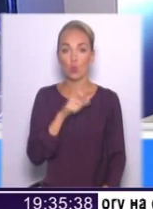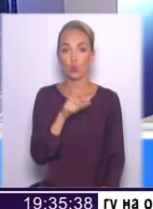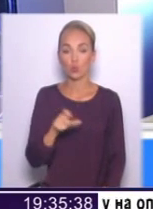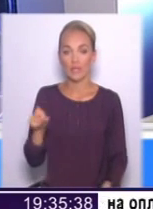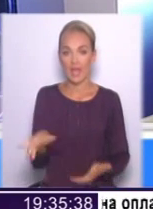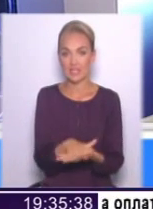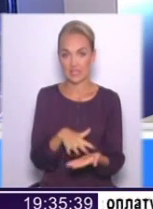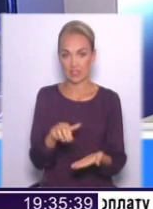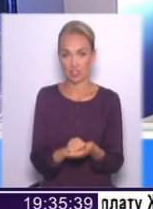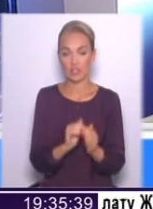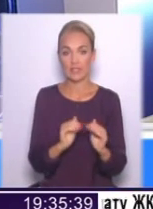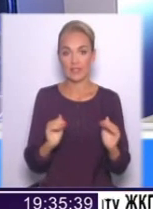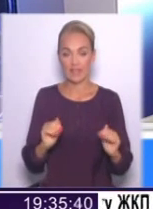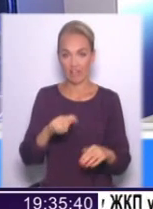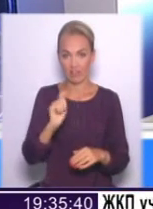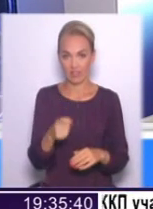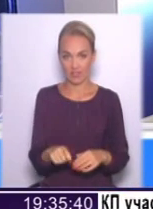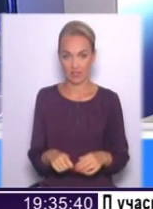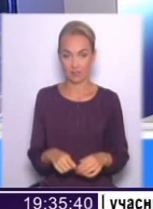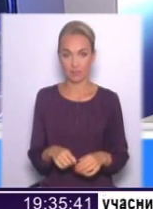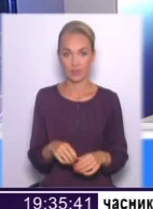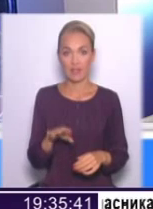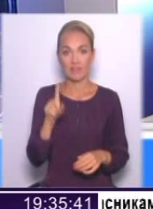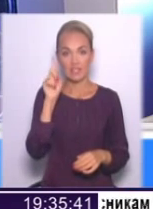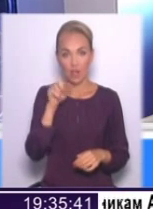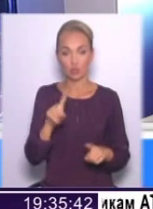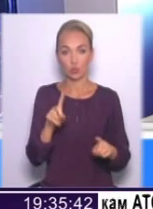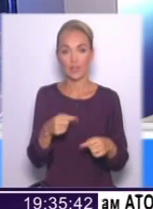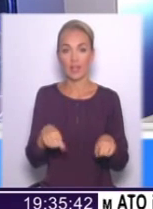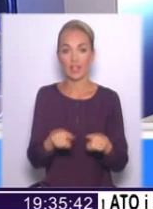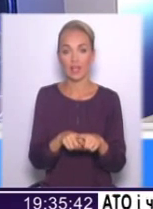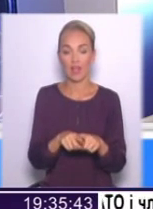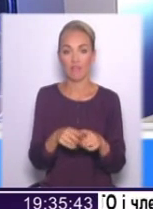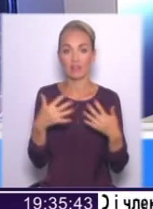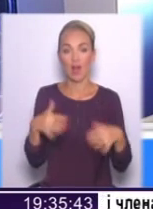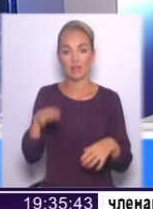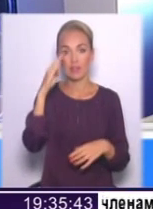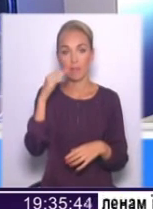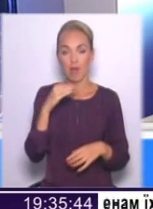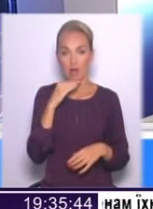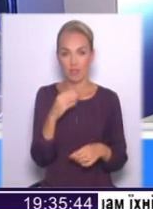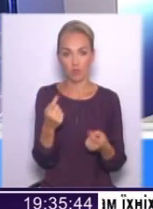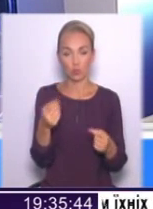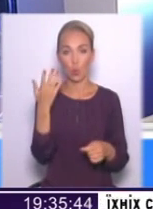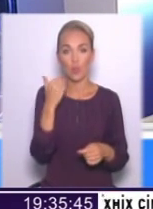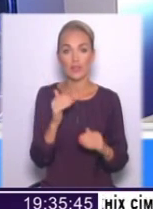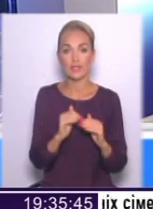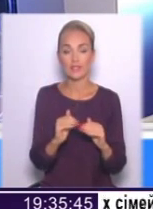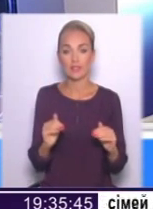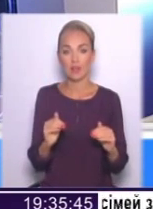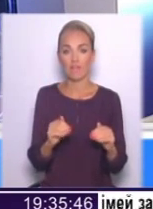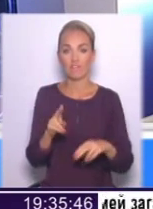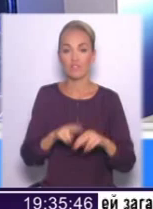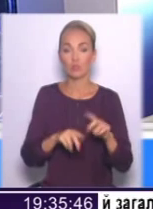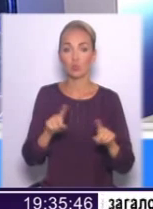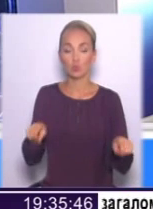війни. Ви знаєте, що таке рости, не знати батька в розрусі, коли дітками відбудовували землю